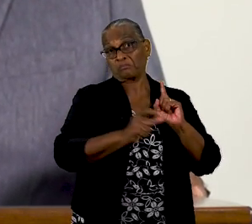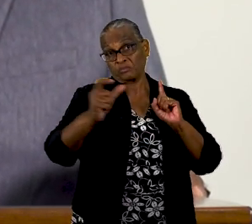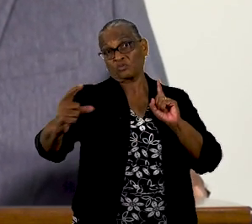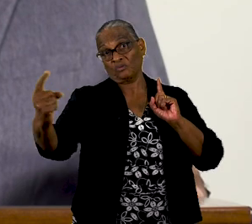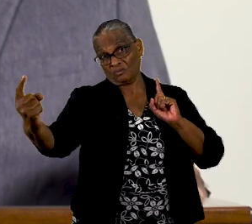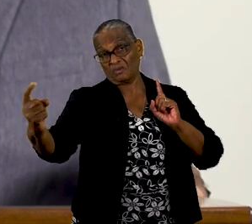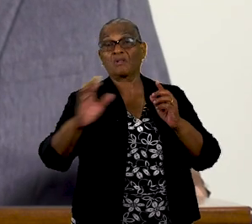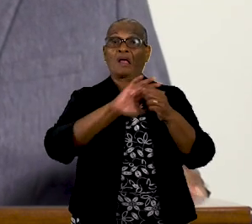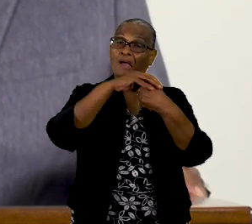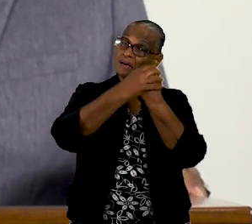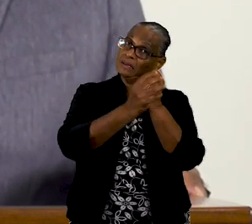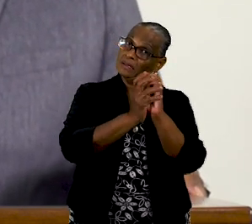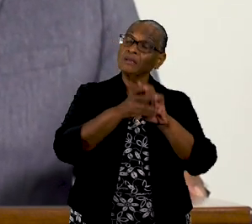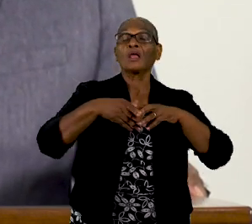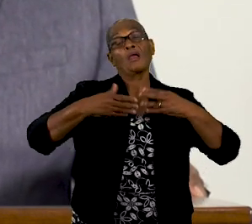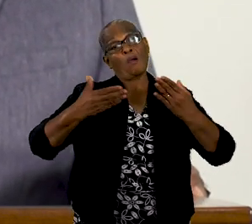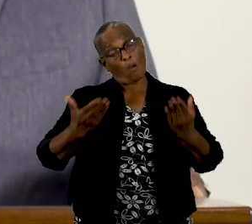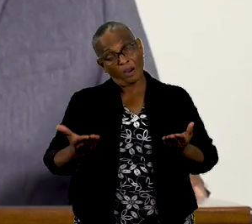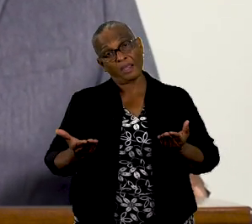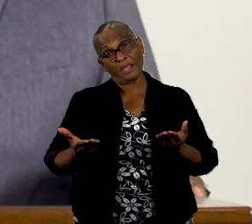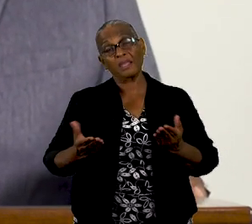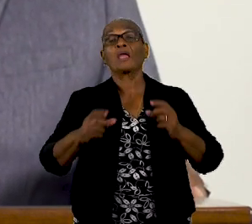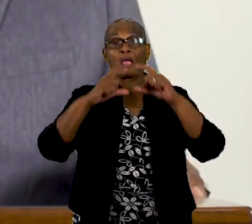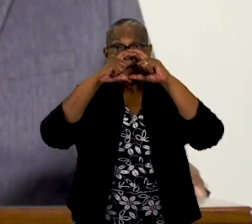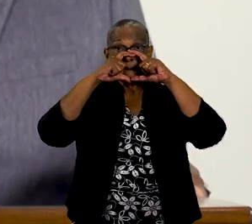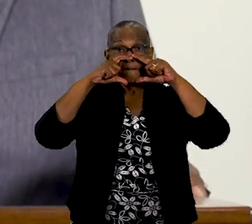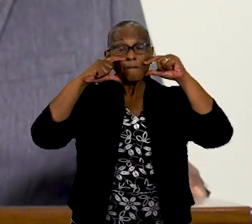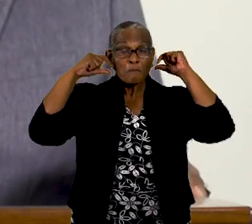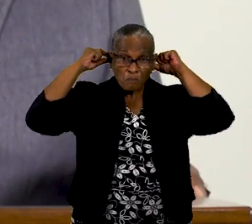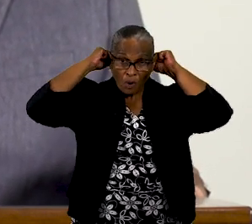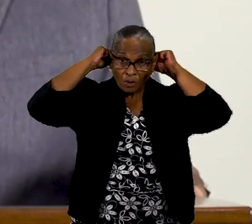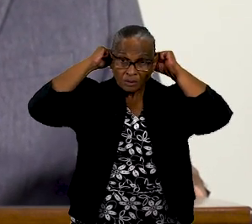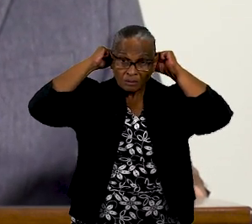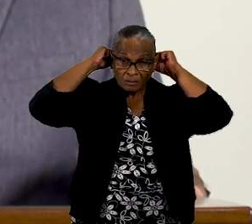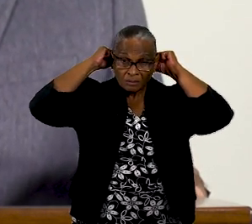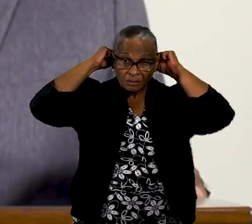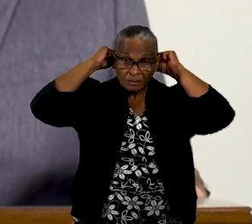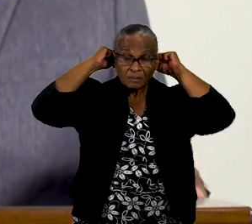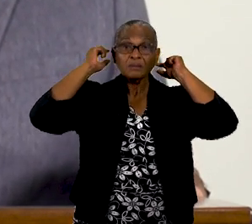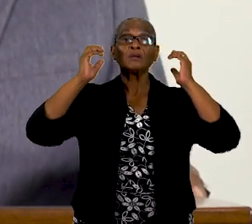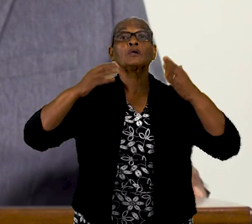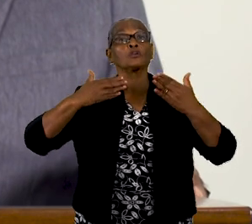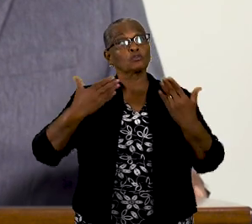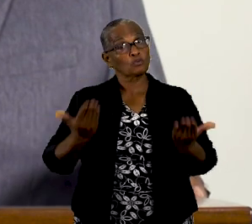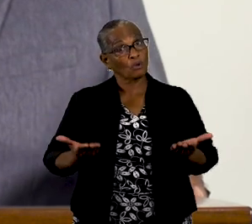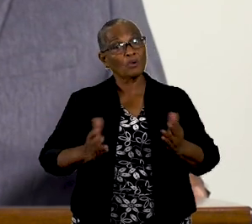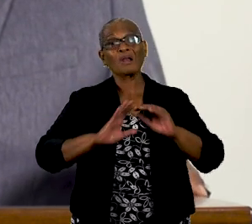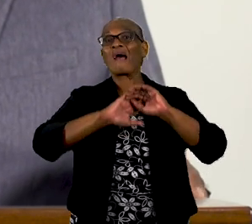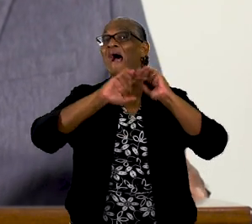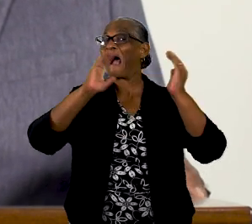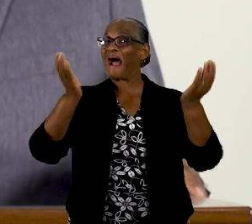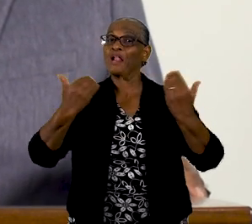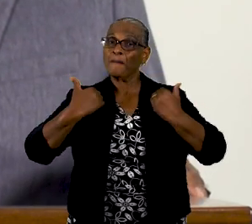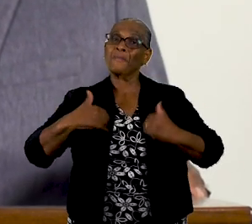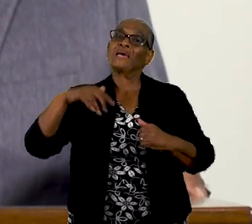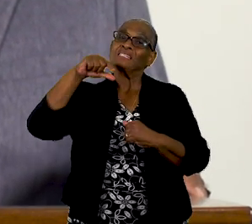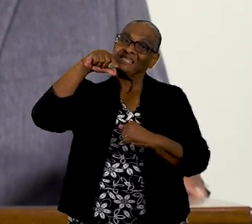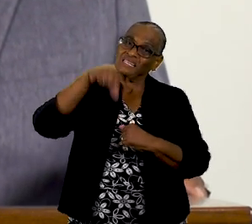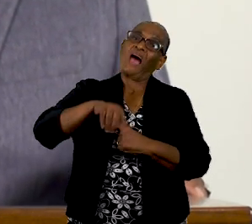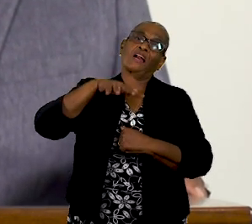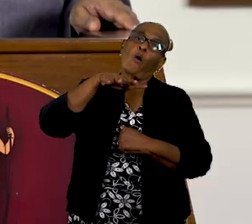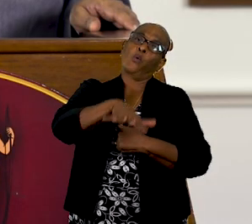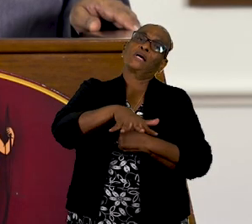evenals de handhygiëne en het dragen van mond en neusbedekking door alle aanwezige